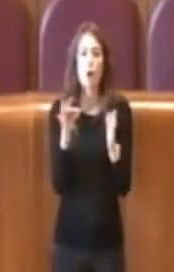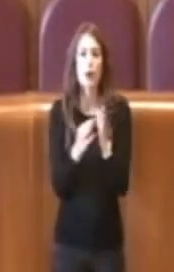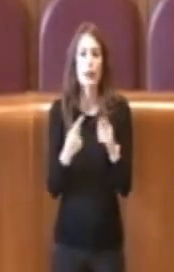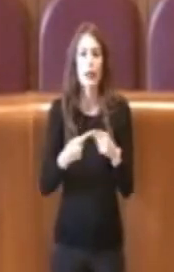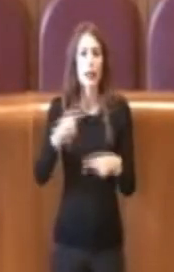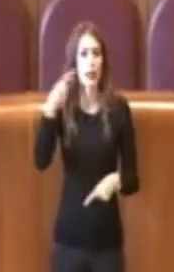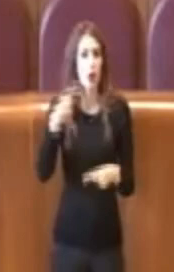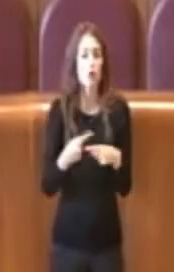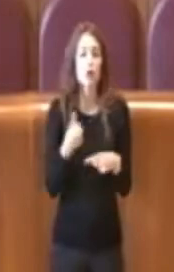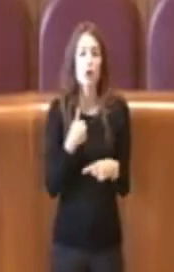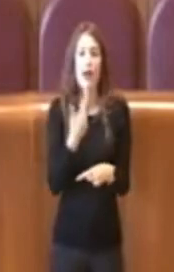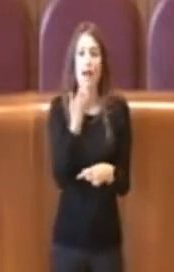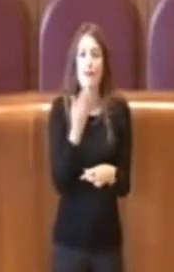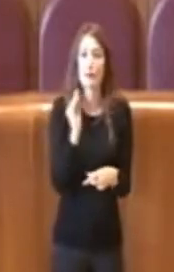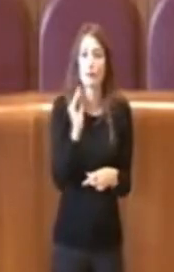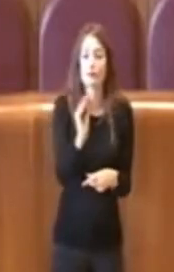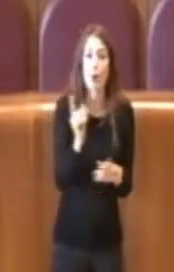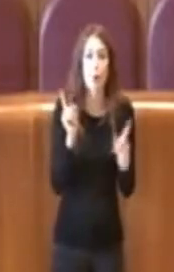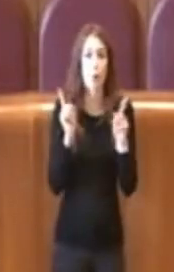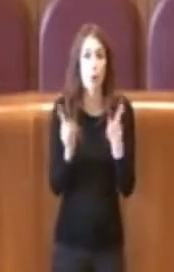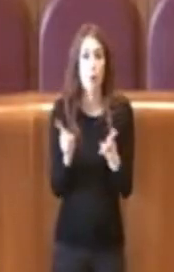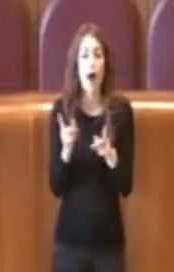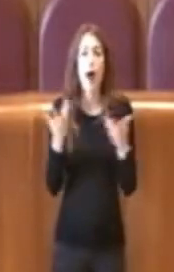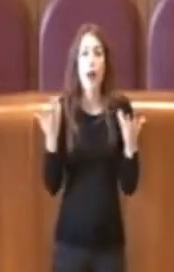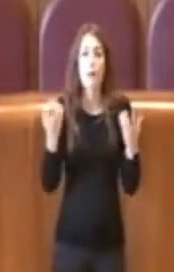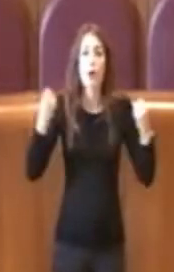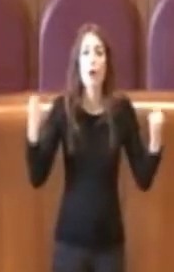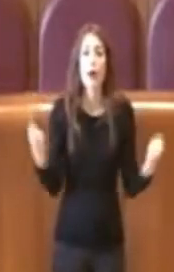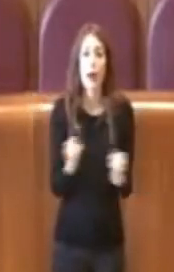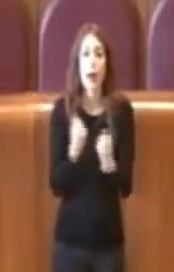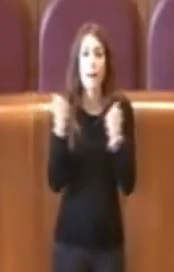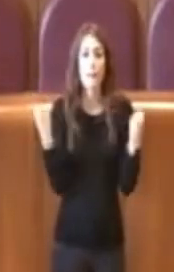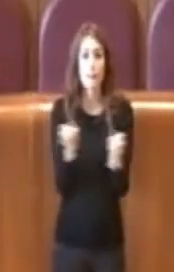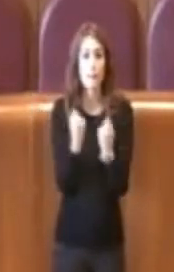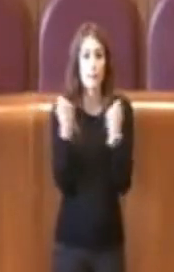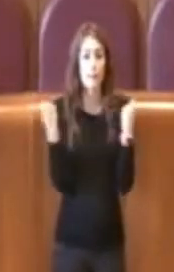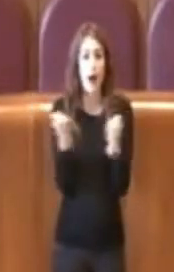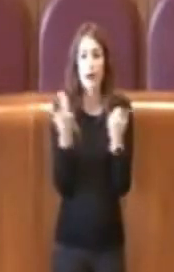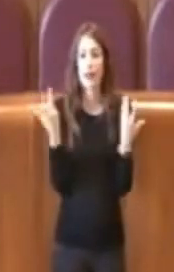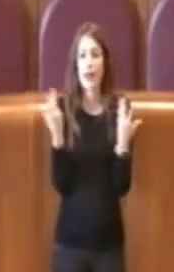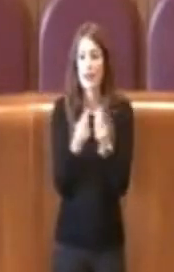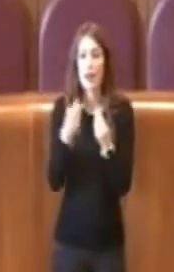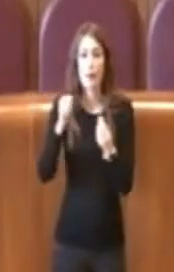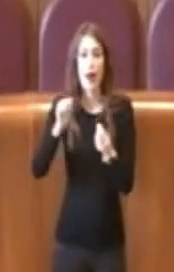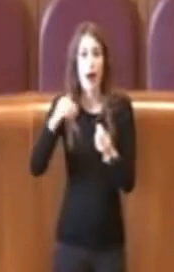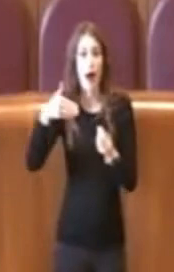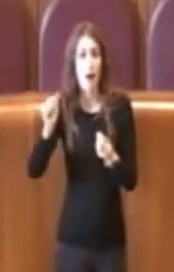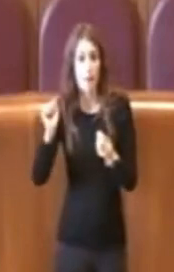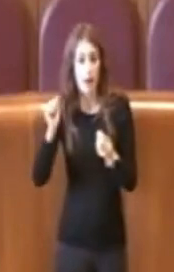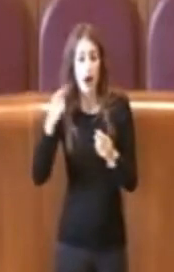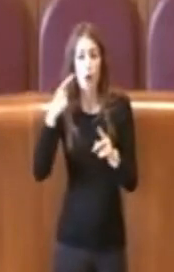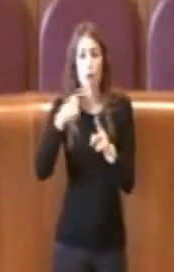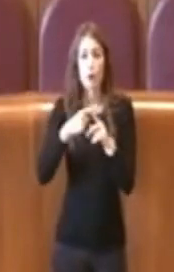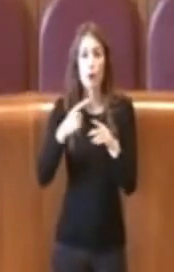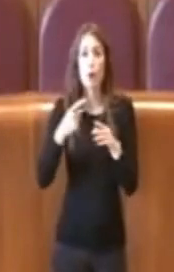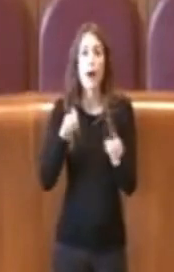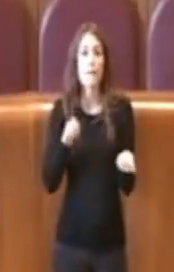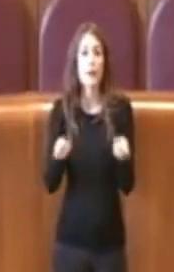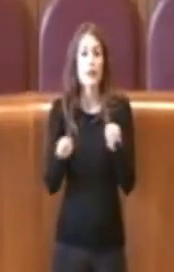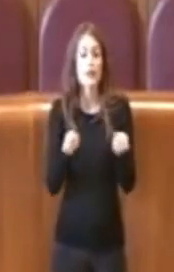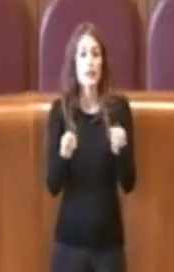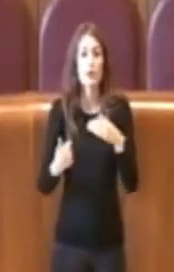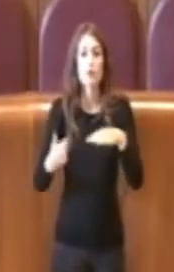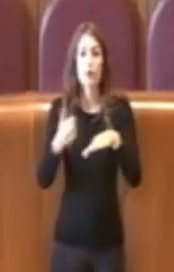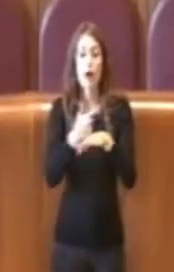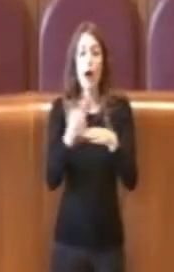che venga fatta una campagna capillare, chiaramente insieme a DAMA e l'amministrazione capitolina di